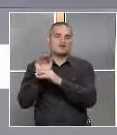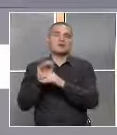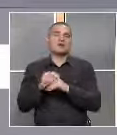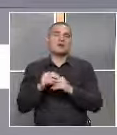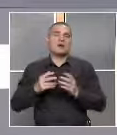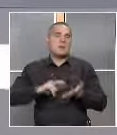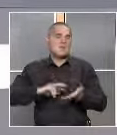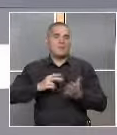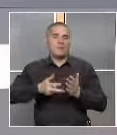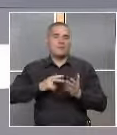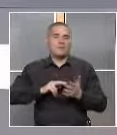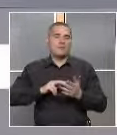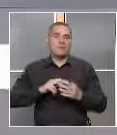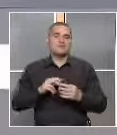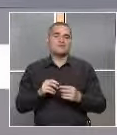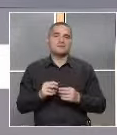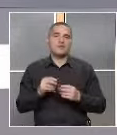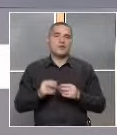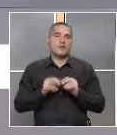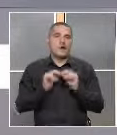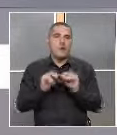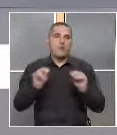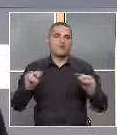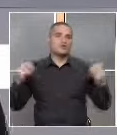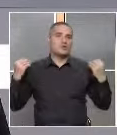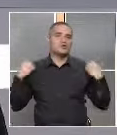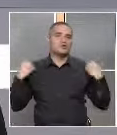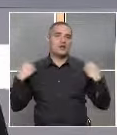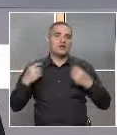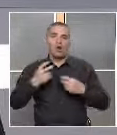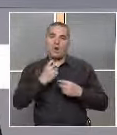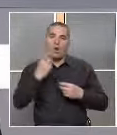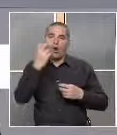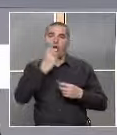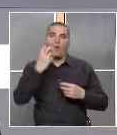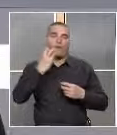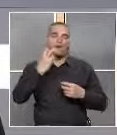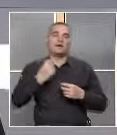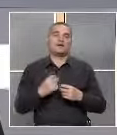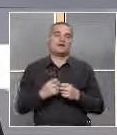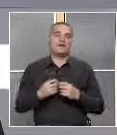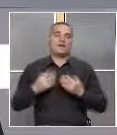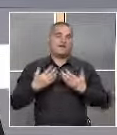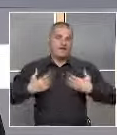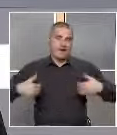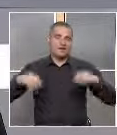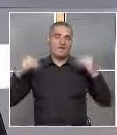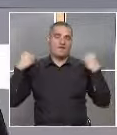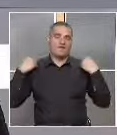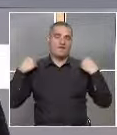плануваме да обучим и студентите по логопедия в нашия